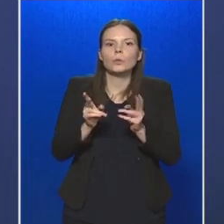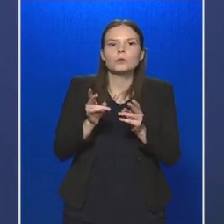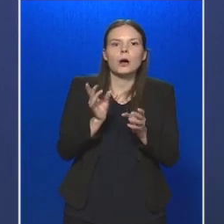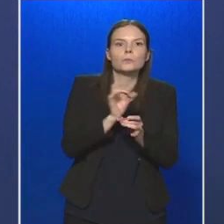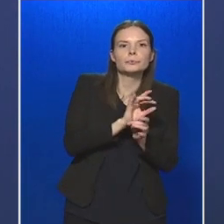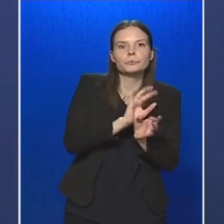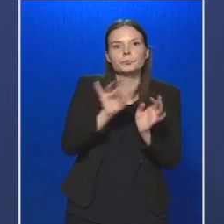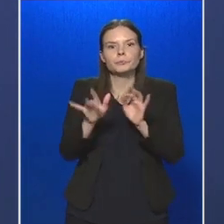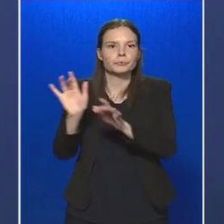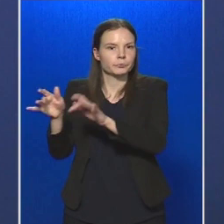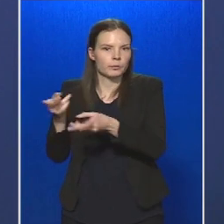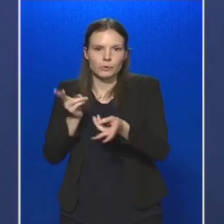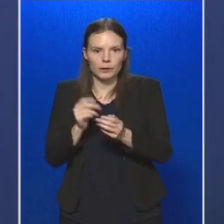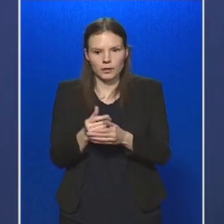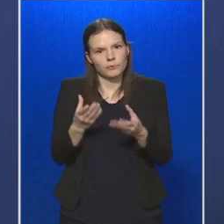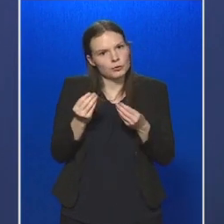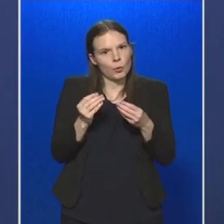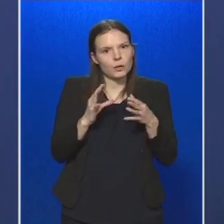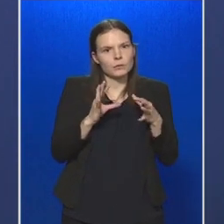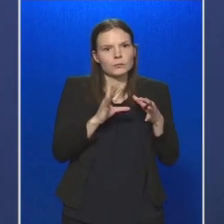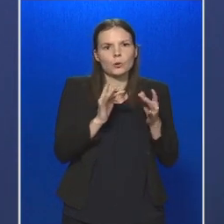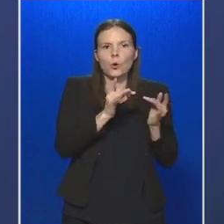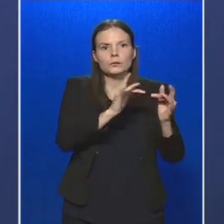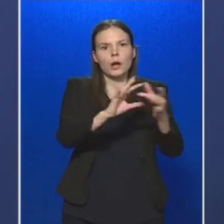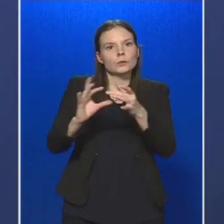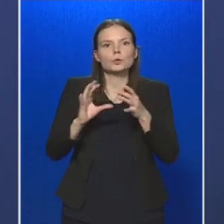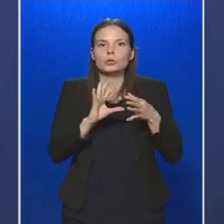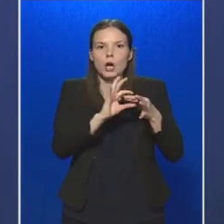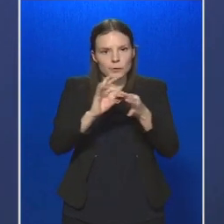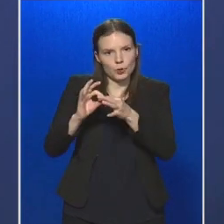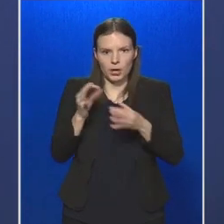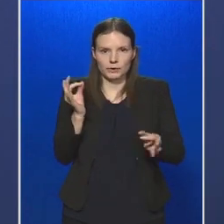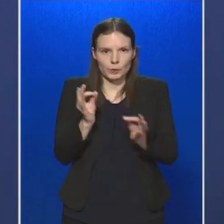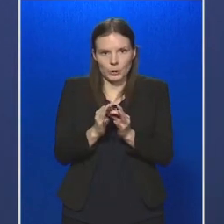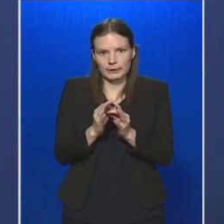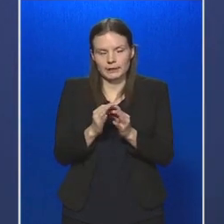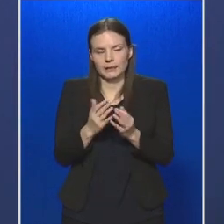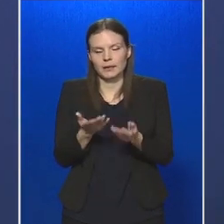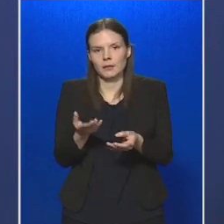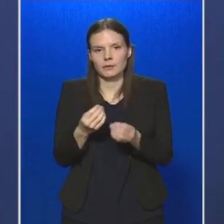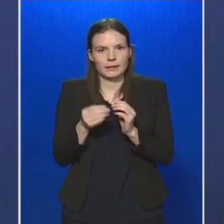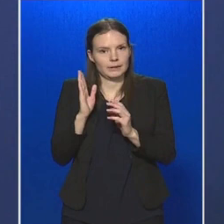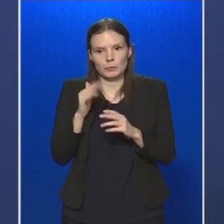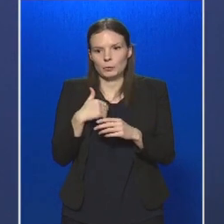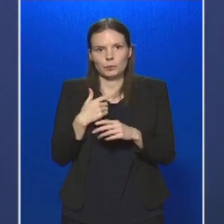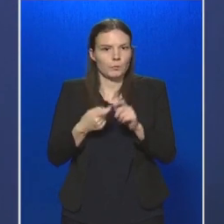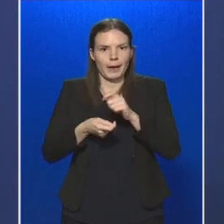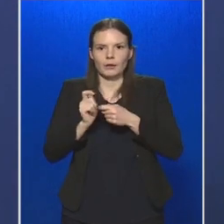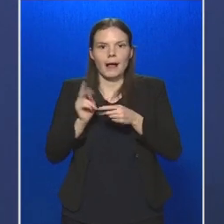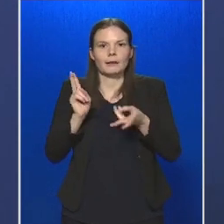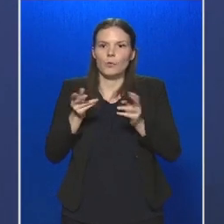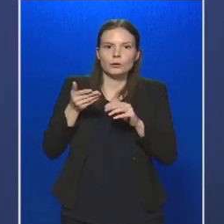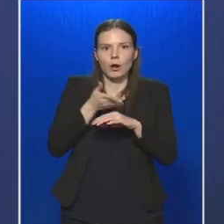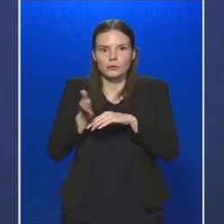sok kontaktus történik a fertőződések során, amit éppen el akarunk